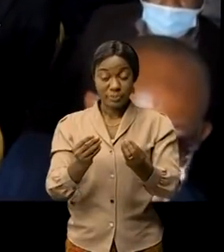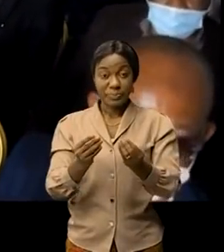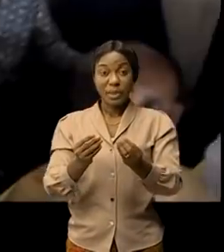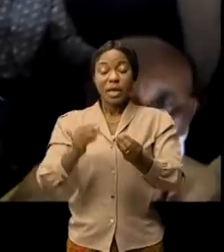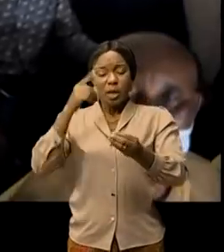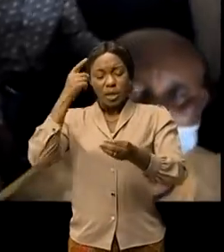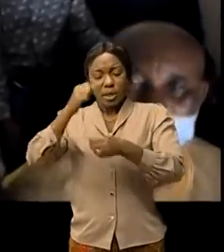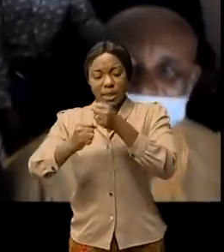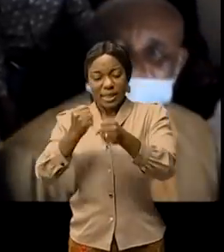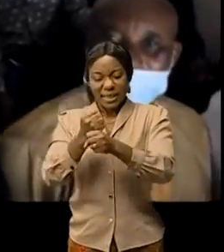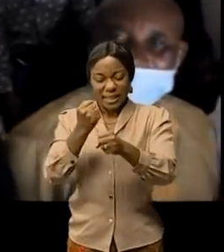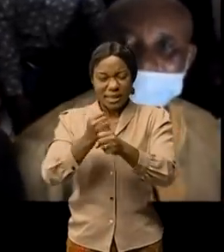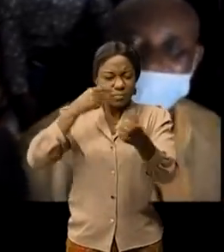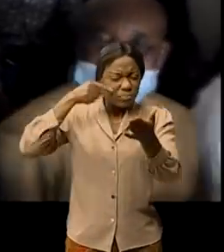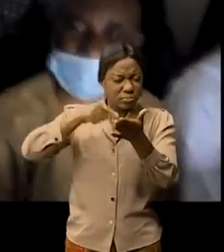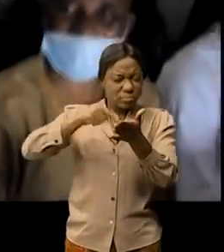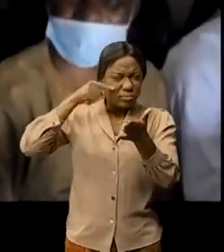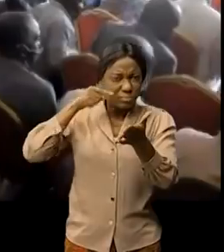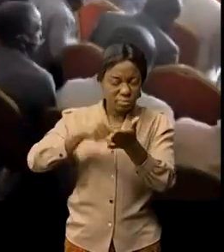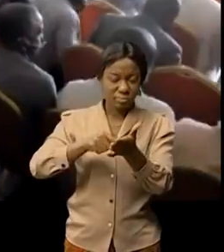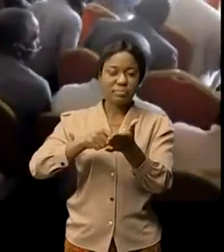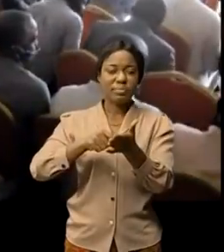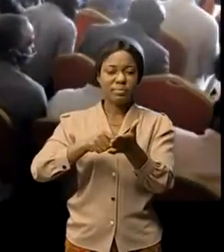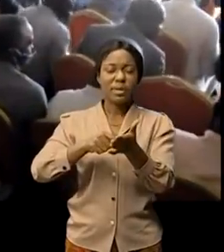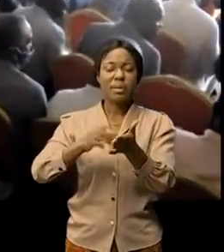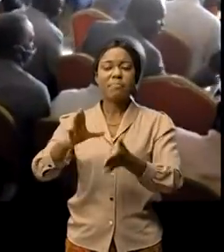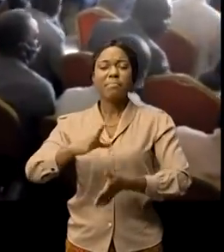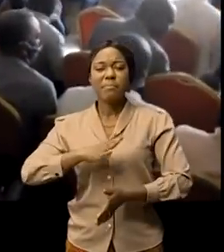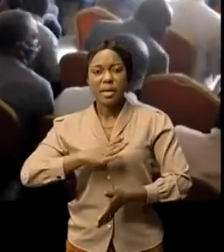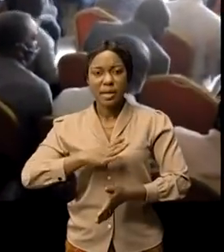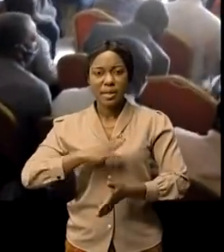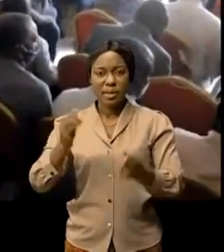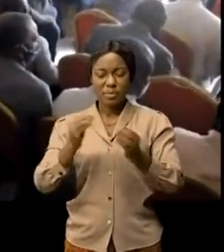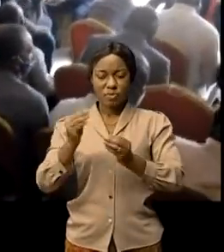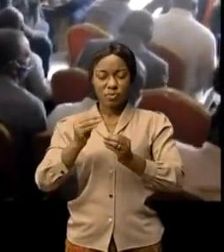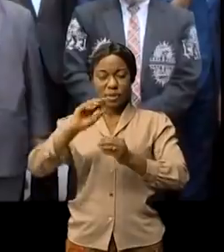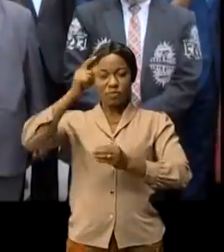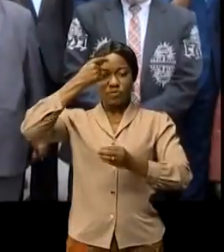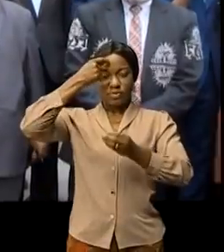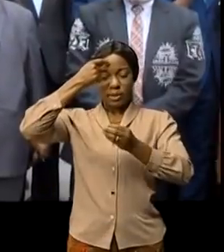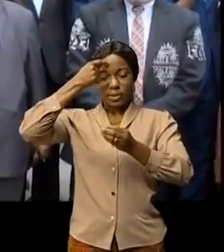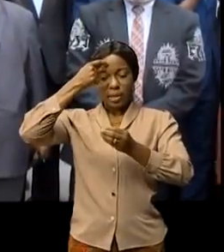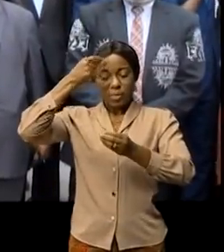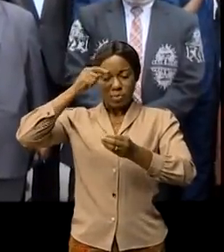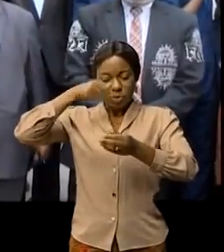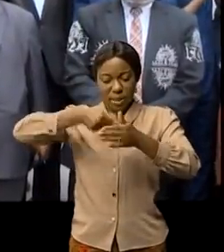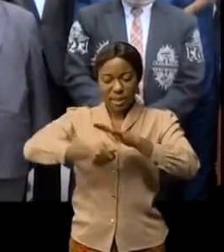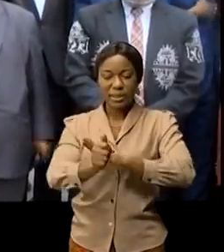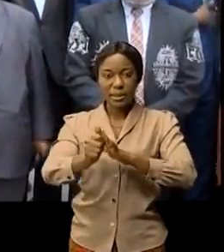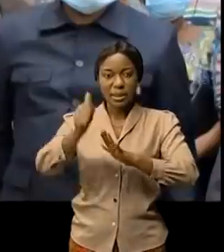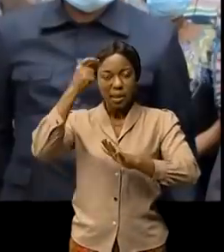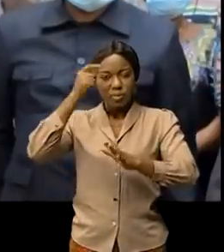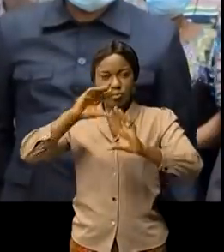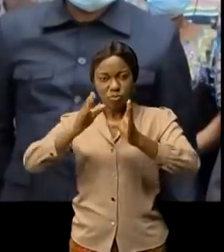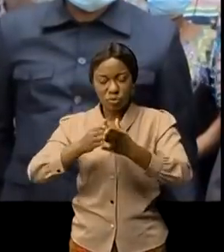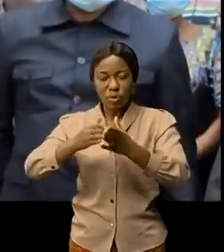'administration publique a constaté un métisme sinon une indifférence de la part du gouvernement pour accéder au désidérata